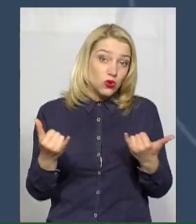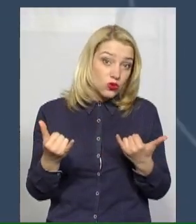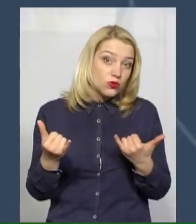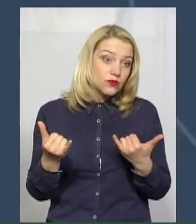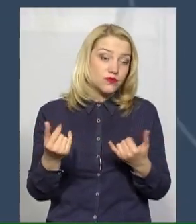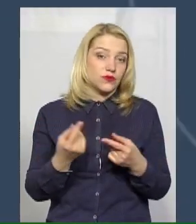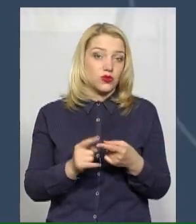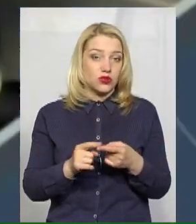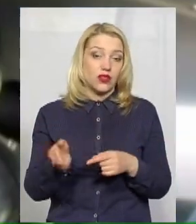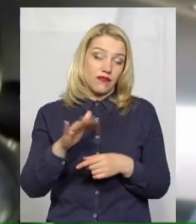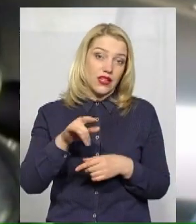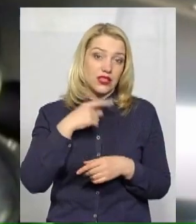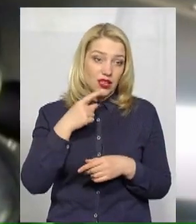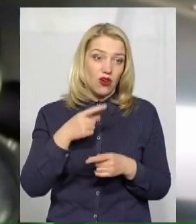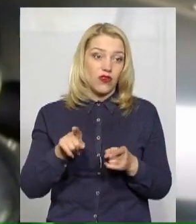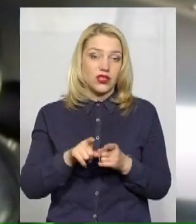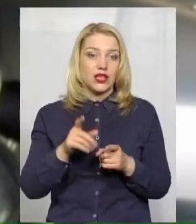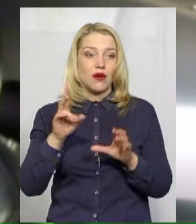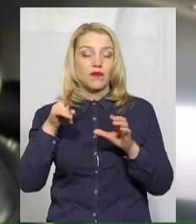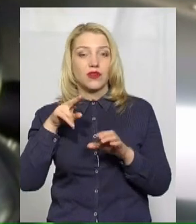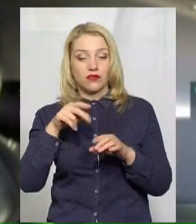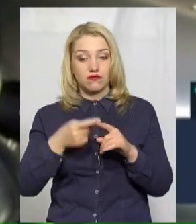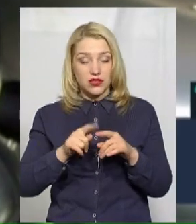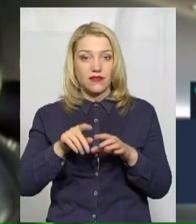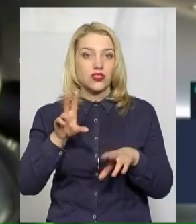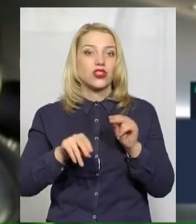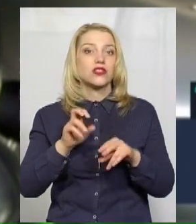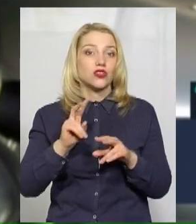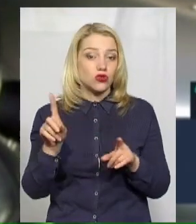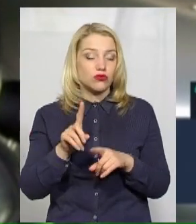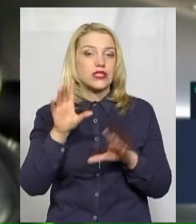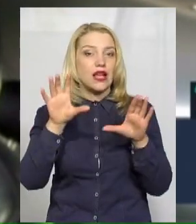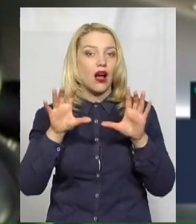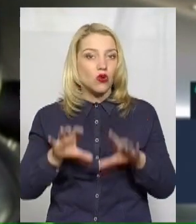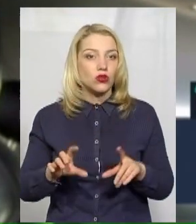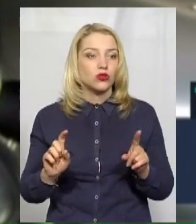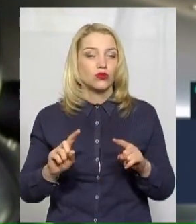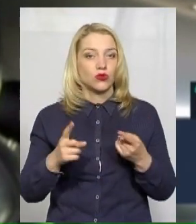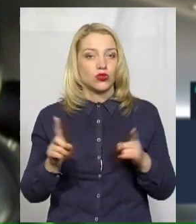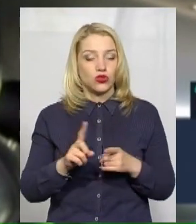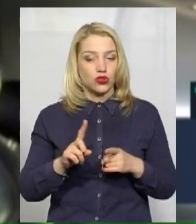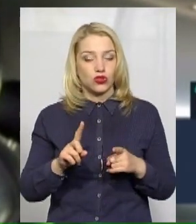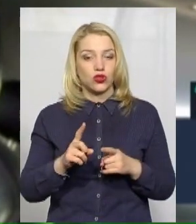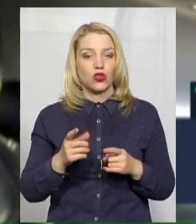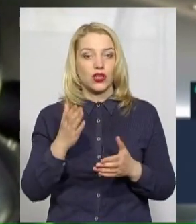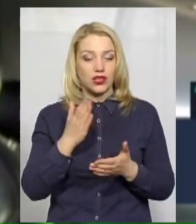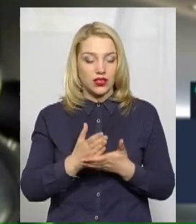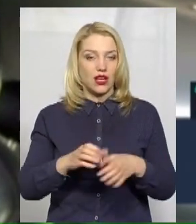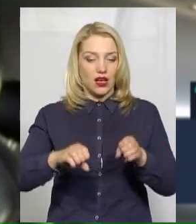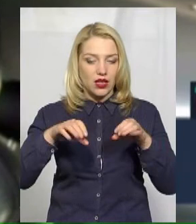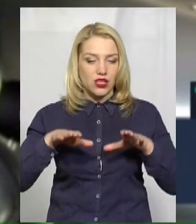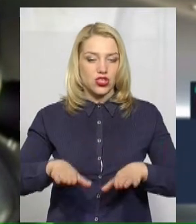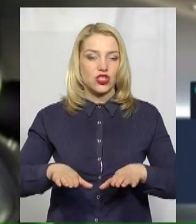давайте так, давайте виходити з того, що це законно, тому що є, все таки, є відповідне рішення органами місцевого